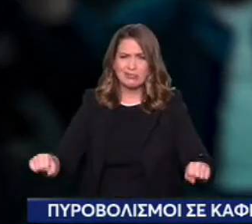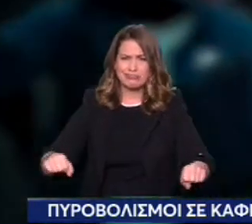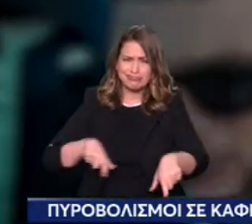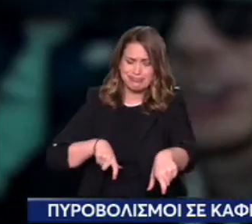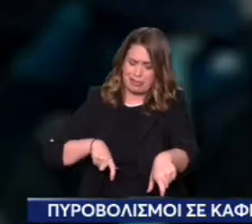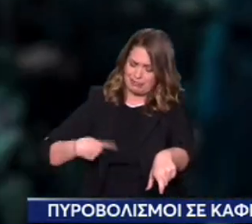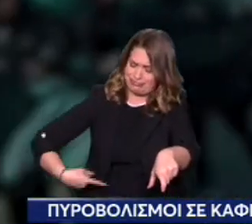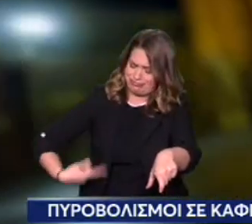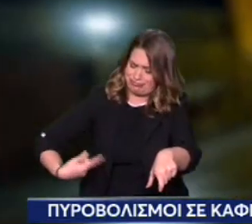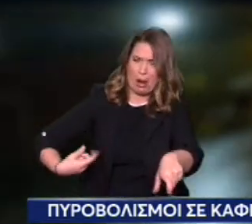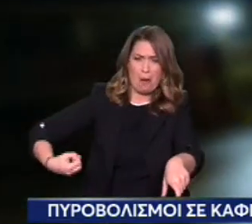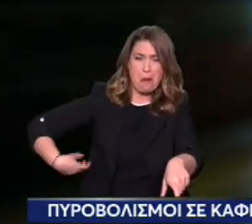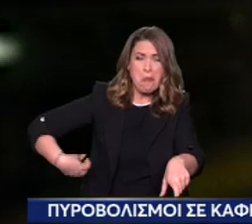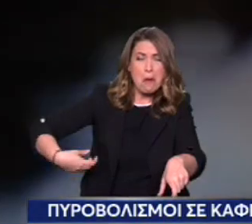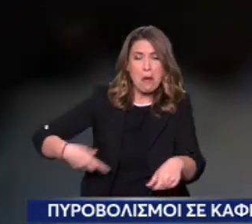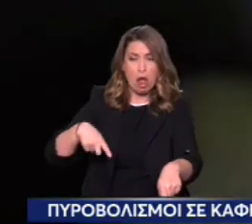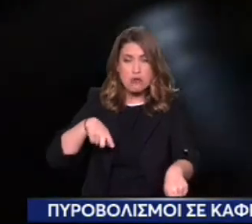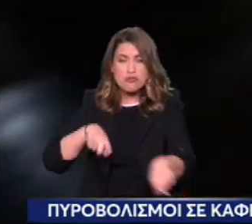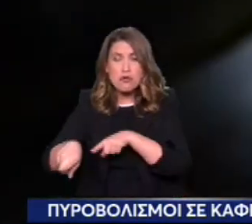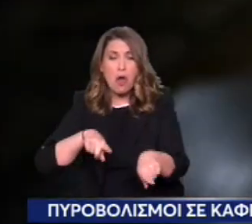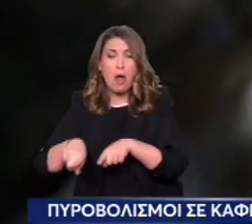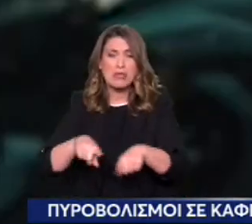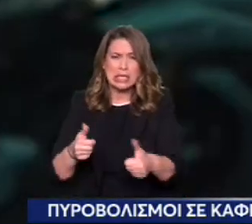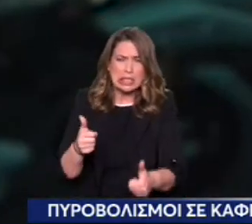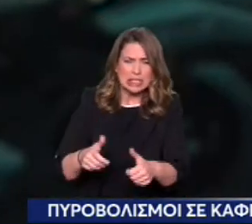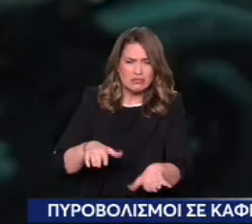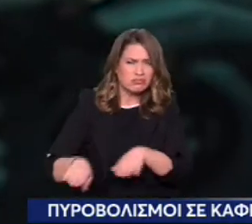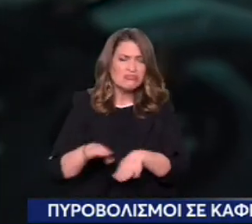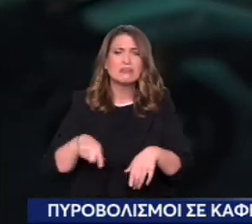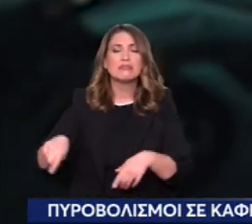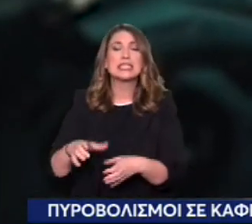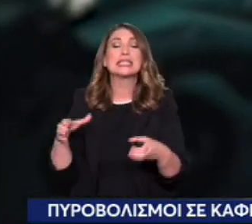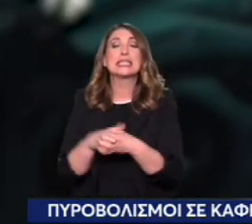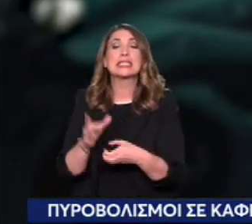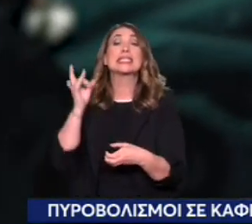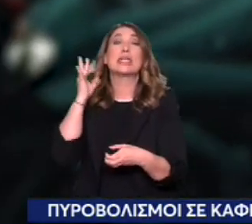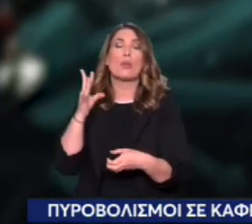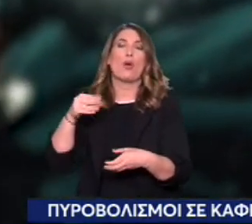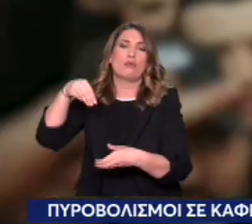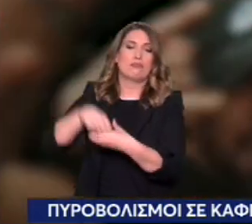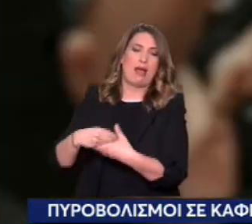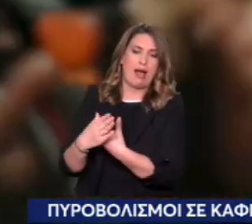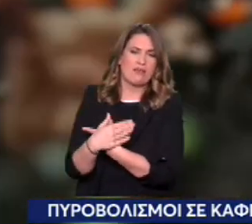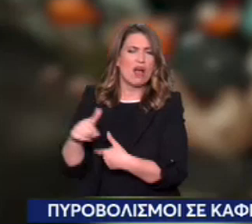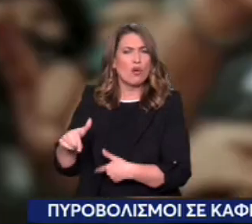Τυραγμένες εξατμήσεις, κόντρες και drifting στους δρόμους είναι για τη συμμορία των αλβανών ποινικών καθημερινότητα.